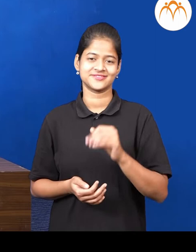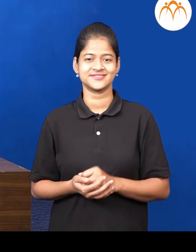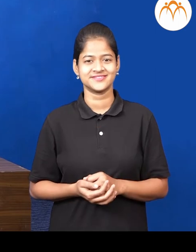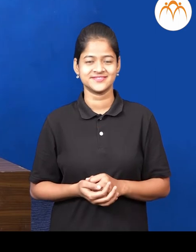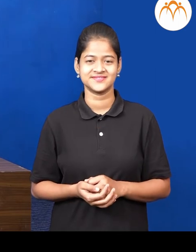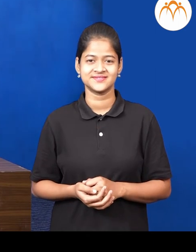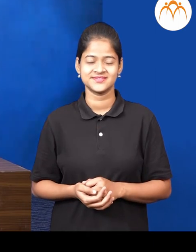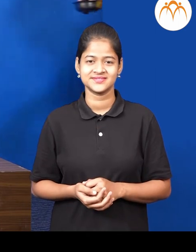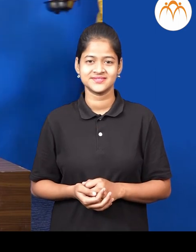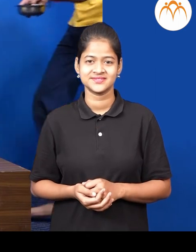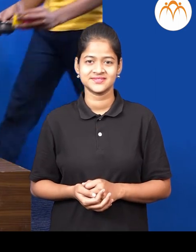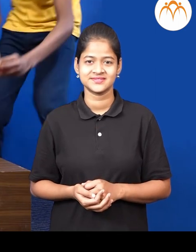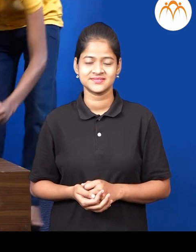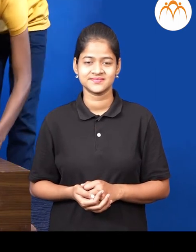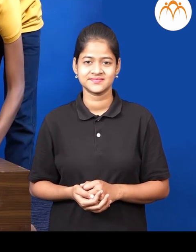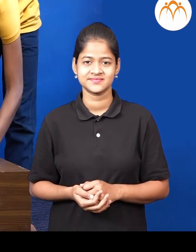अरे वा